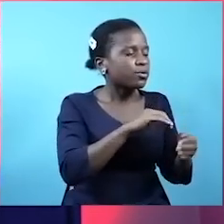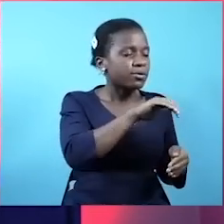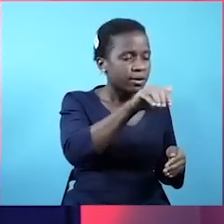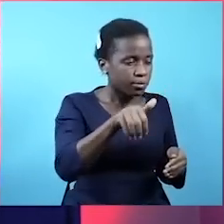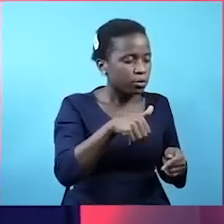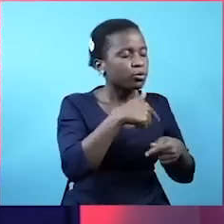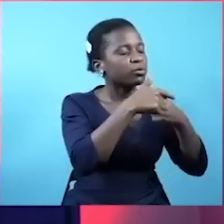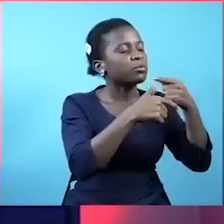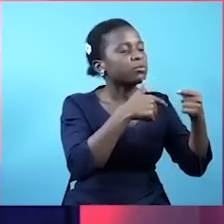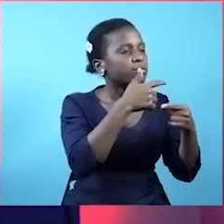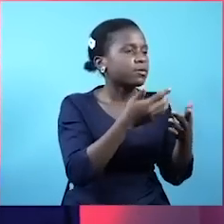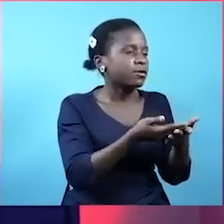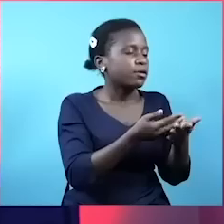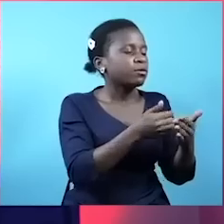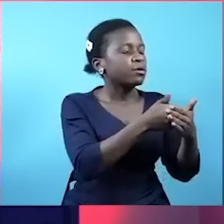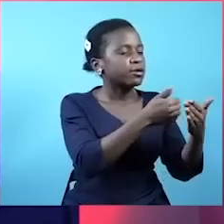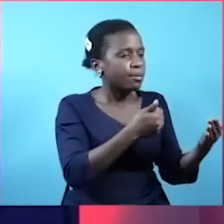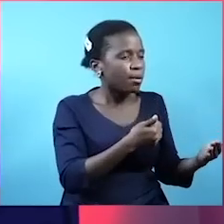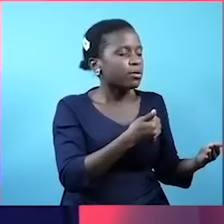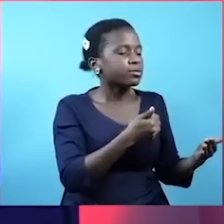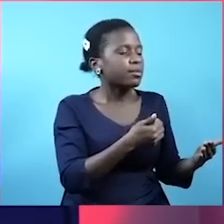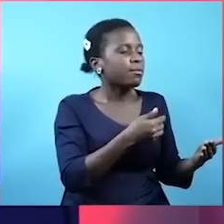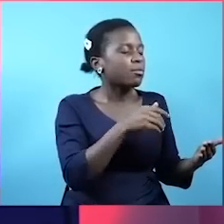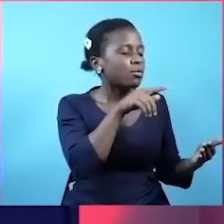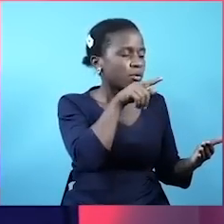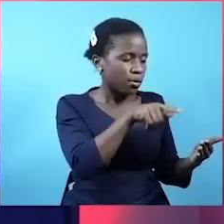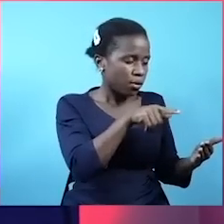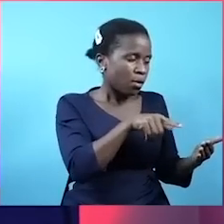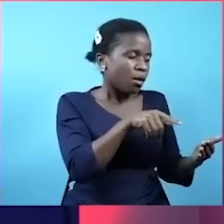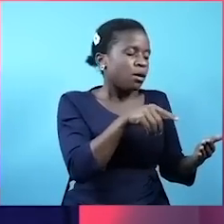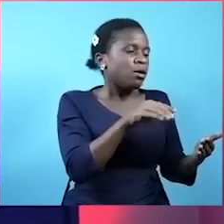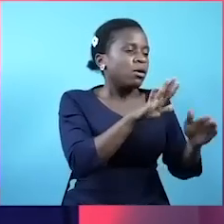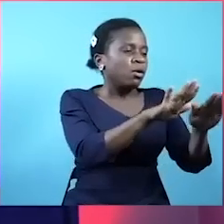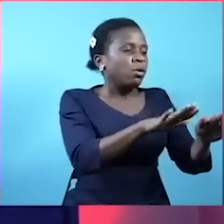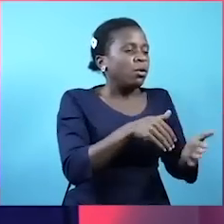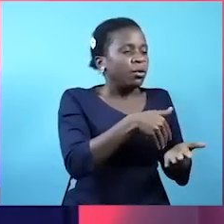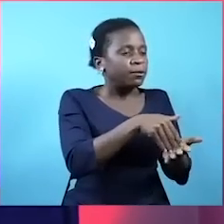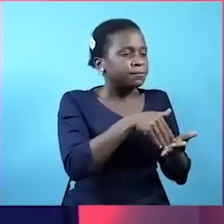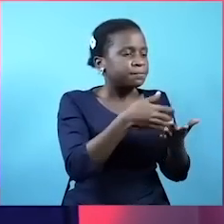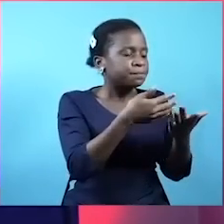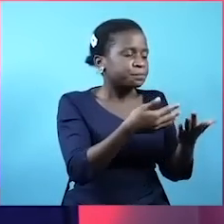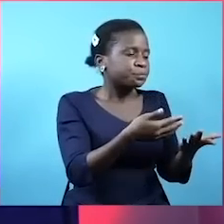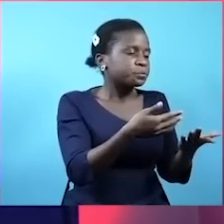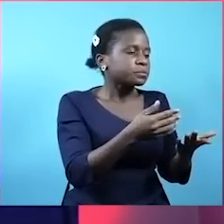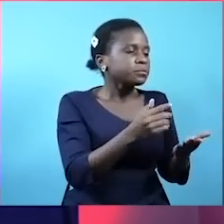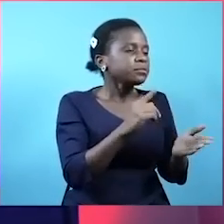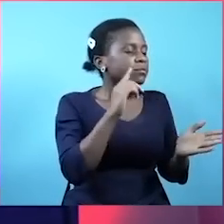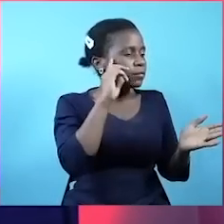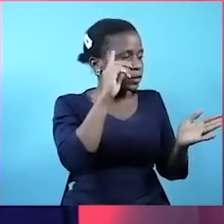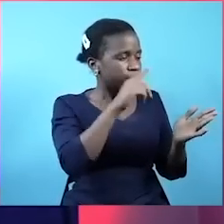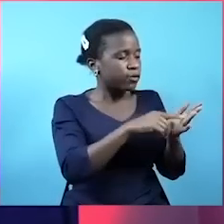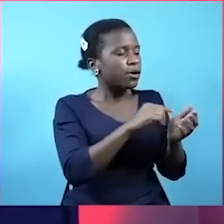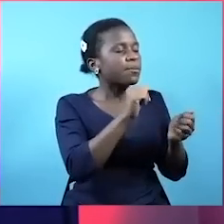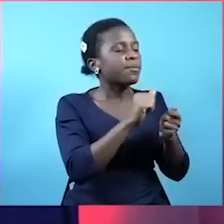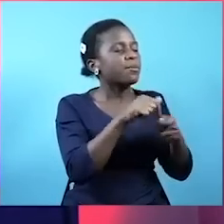Bunge ambayo inaweza kupigua. Mkwara na speaker. Yani era zimeibiwa leo. Speaker nasema. Huyu muizi ya liye iba. Mwacheni